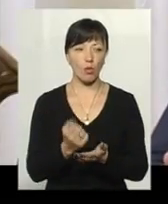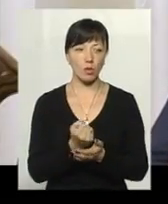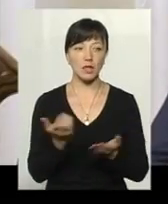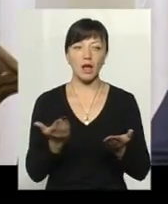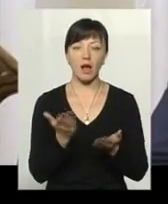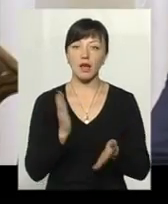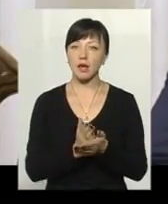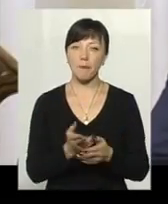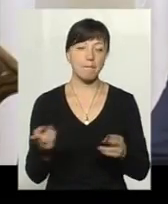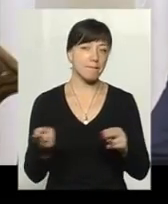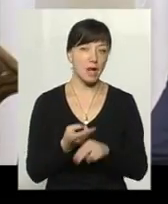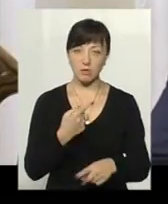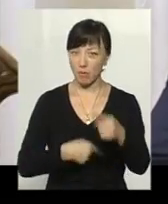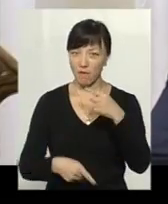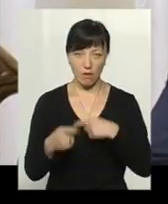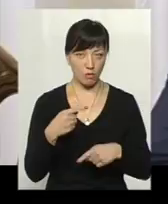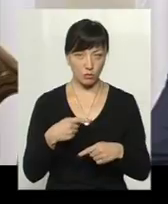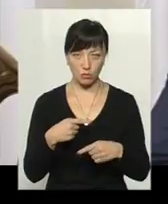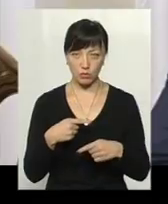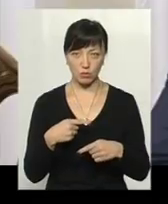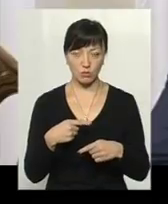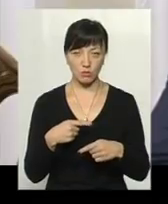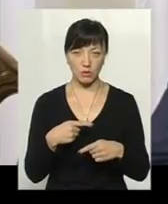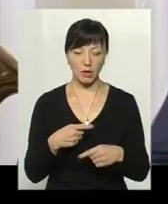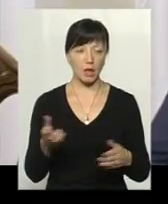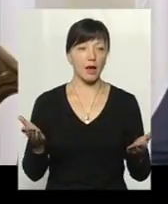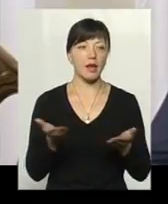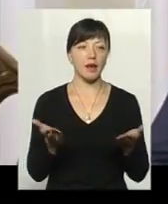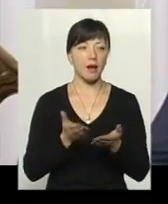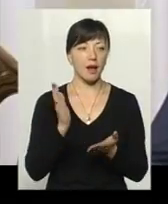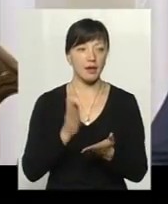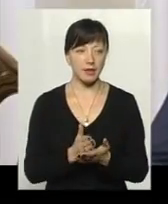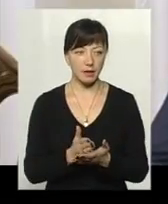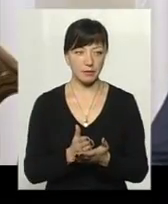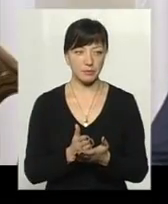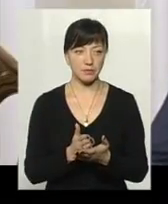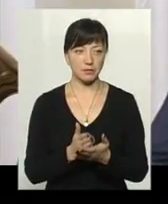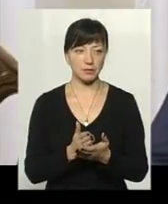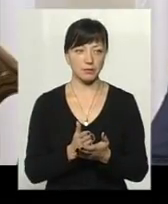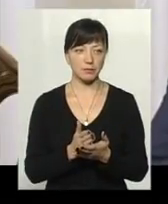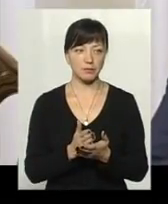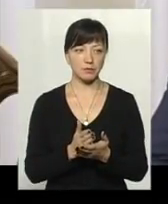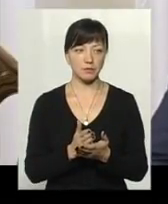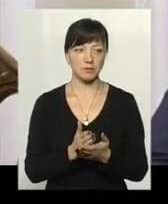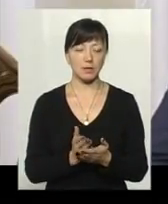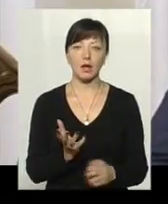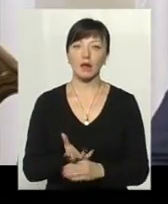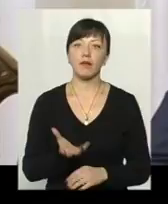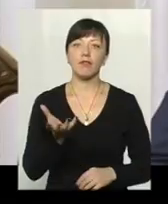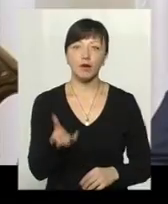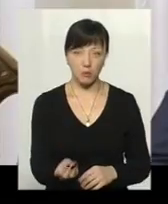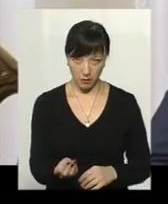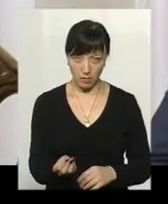яка є безповоротною, яка є виплатою